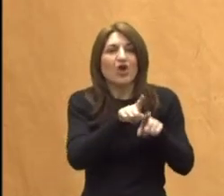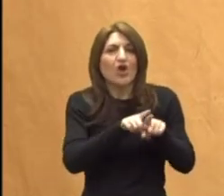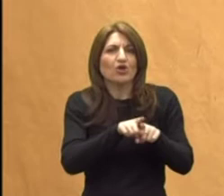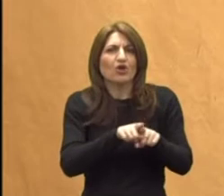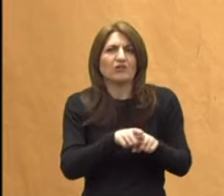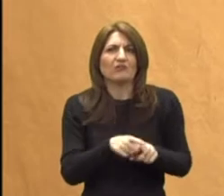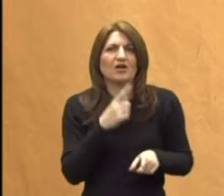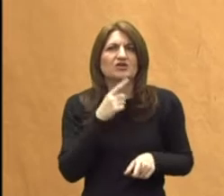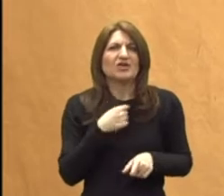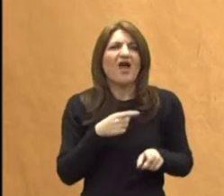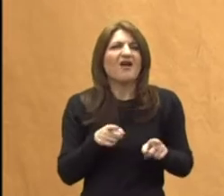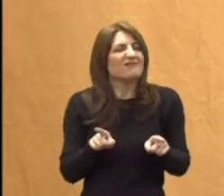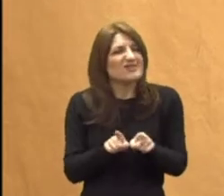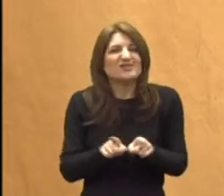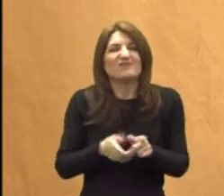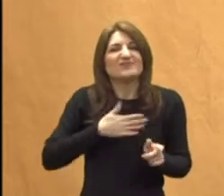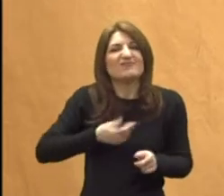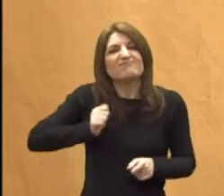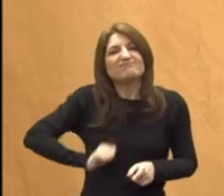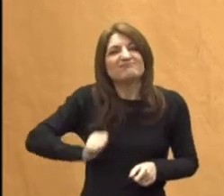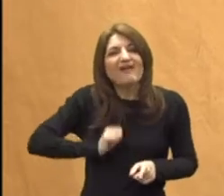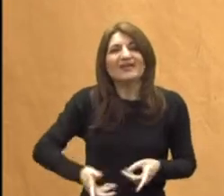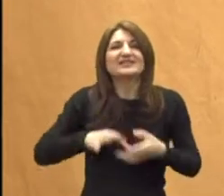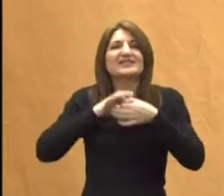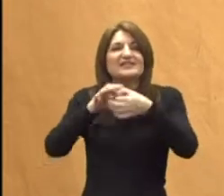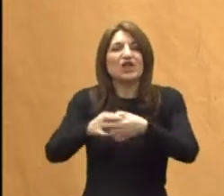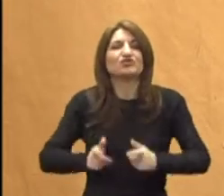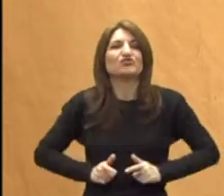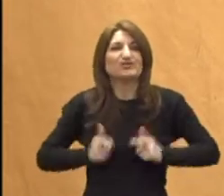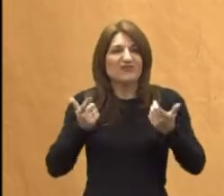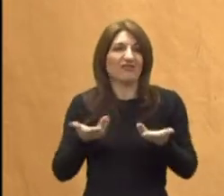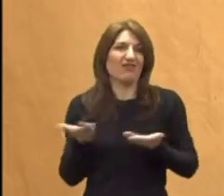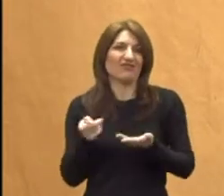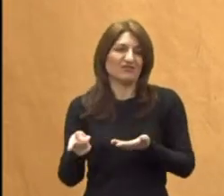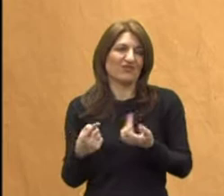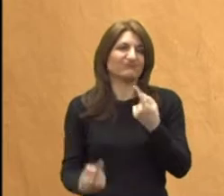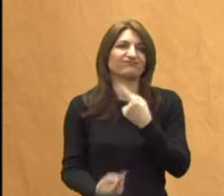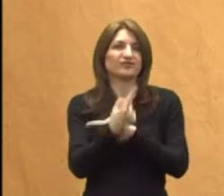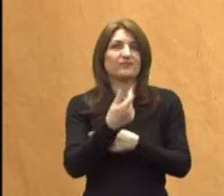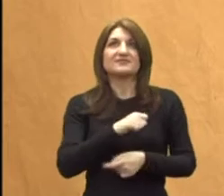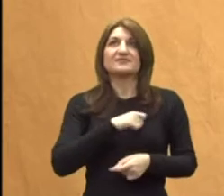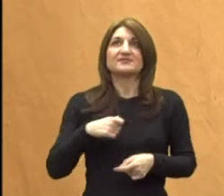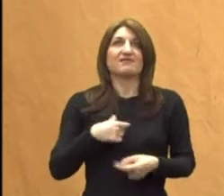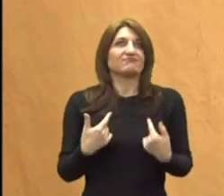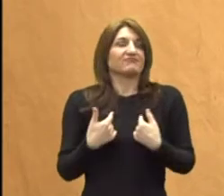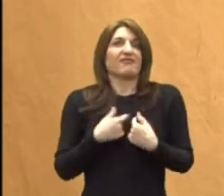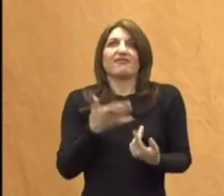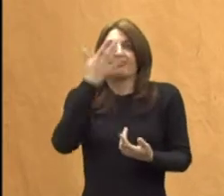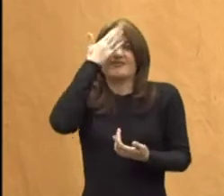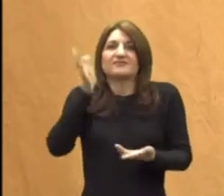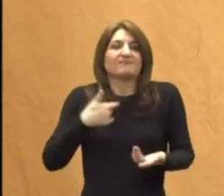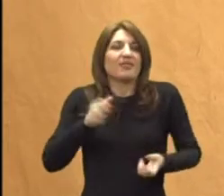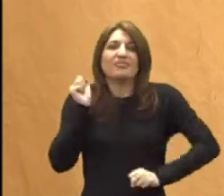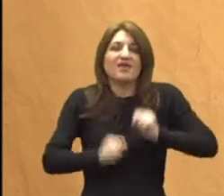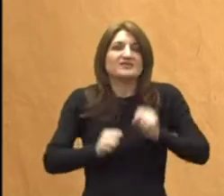sebi tako kažem, patnik. Cijeli život kad mu se desi tako nešto, sam nije sposoban, ne zna izaći s